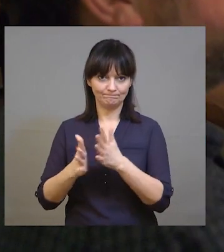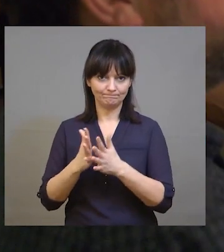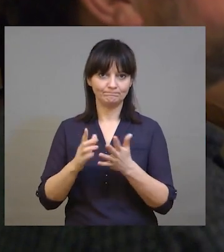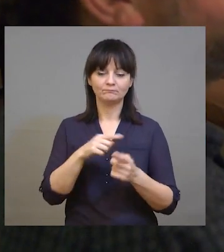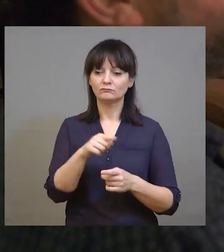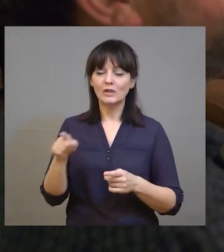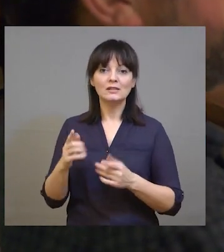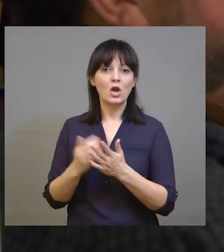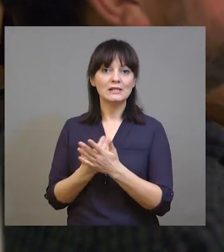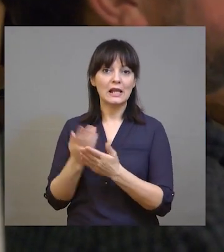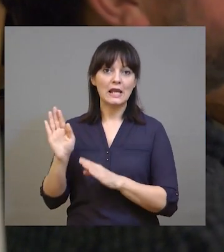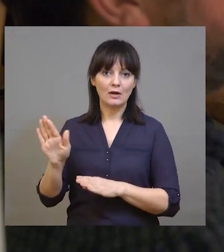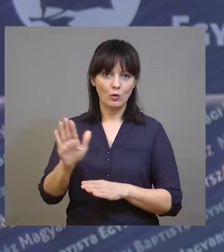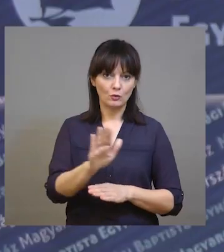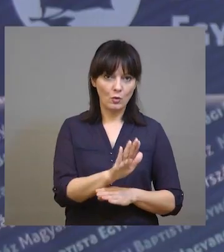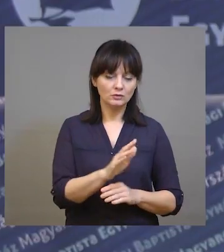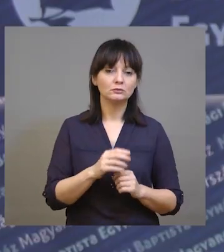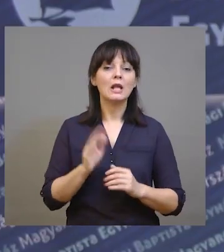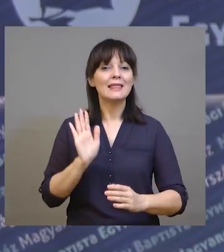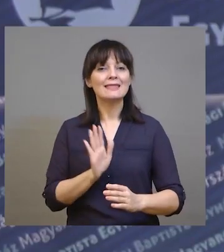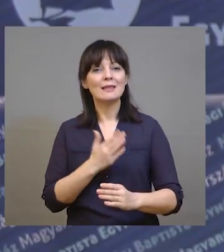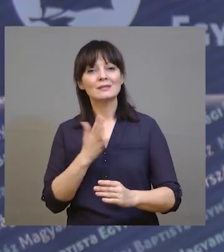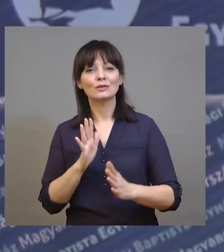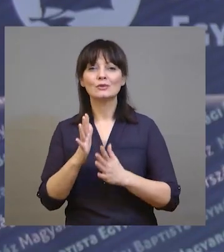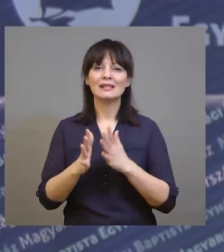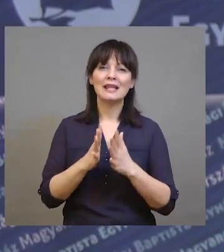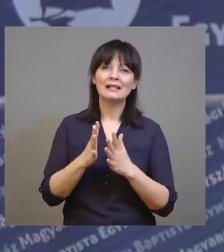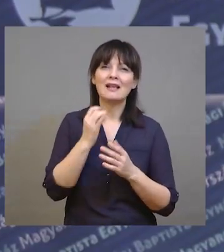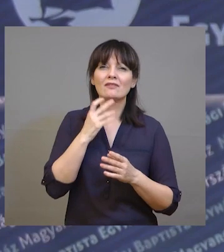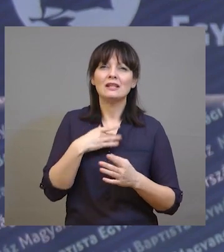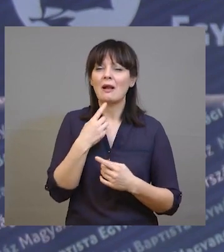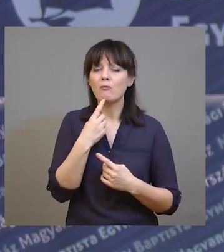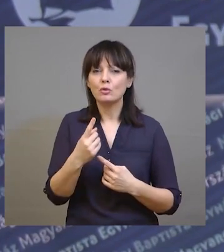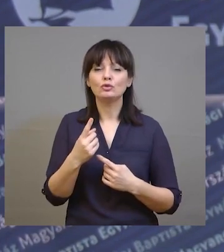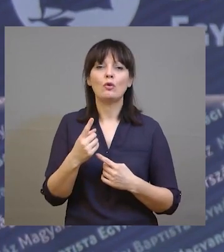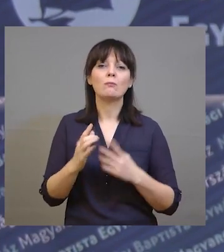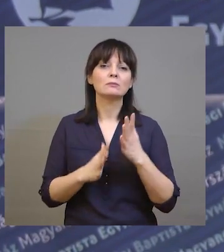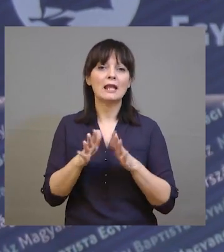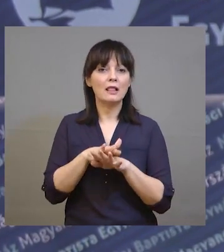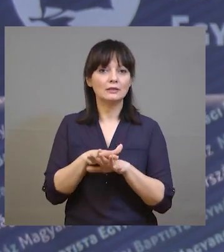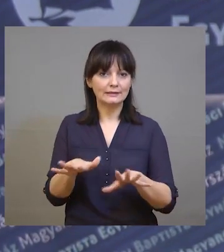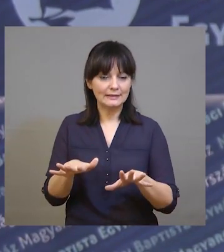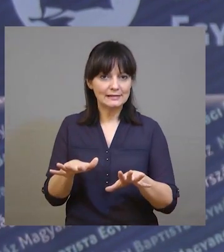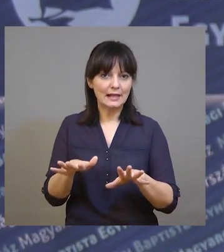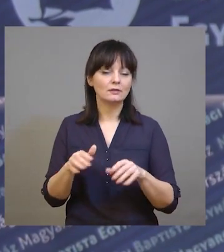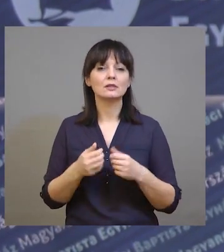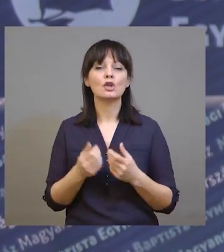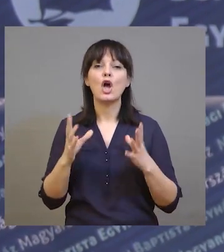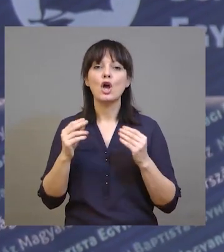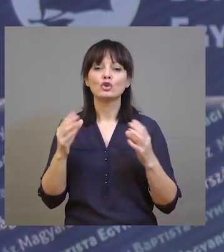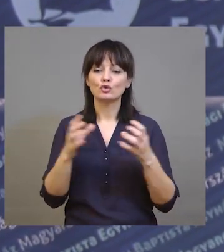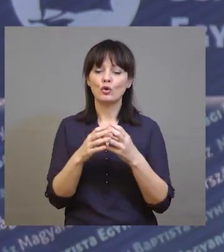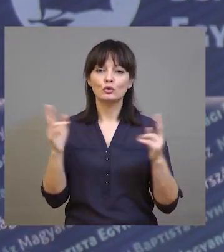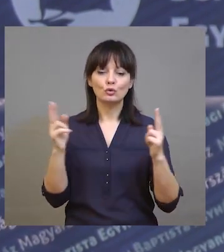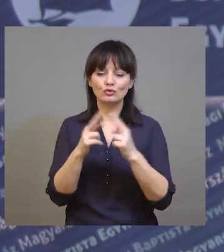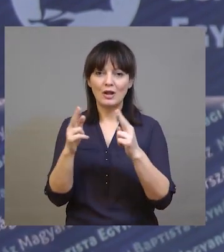és ők ezt használják otthon. A nemzetközi jelnyelv, illetve inkább azt mondanám, hogy jelrendszer, az